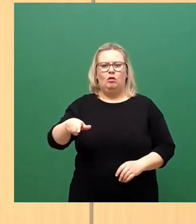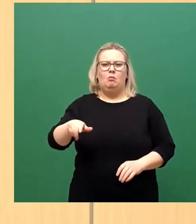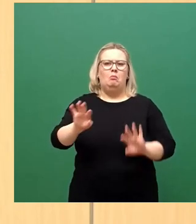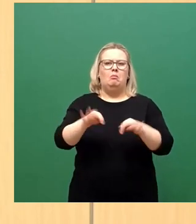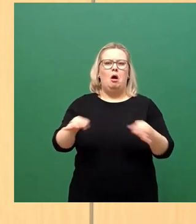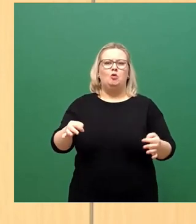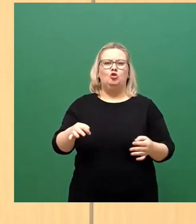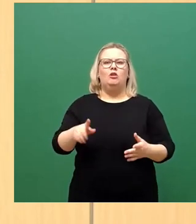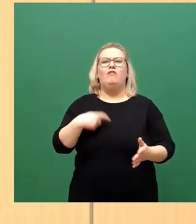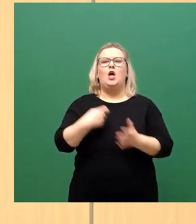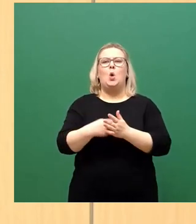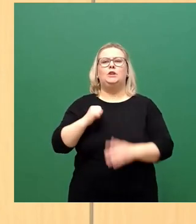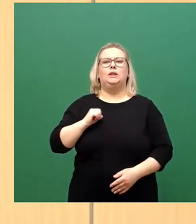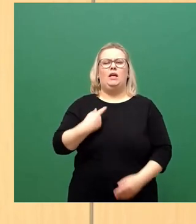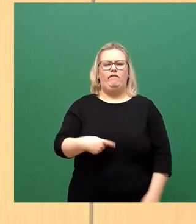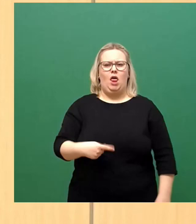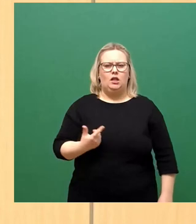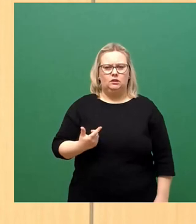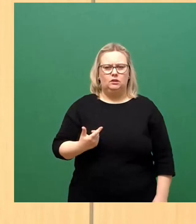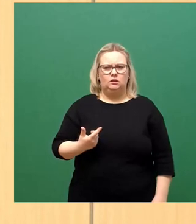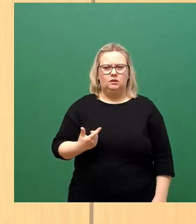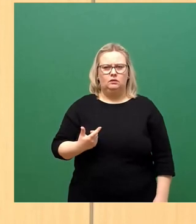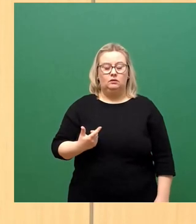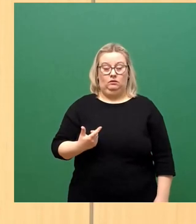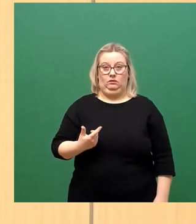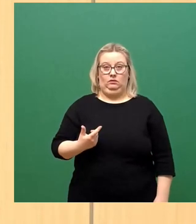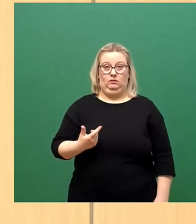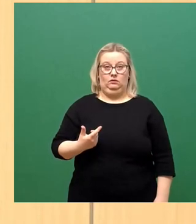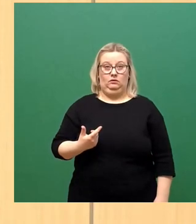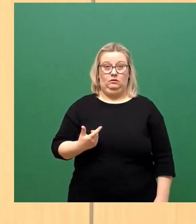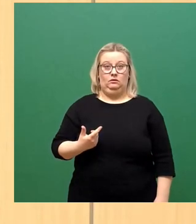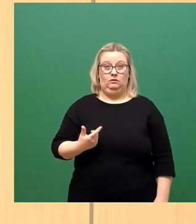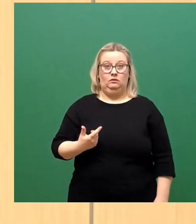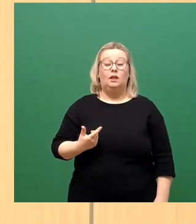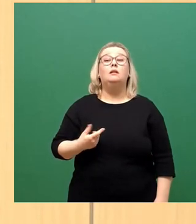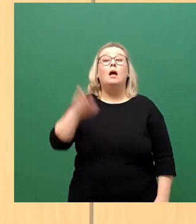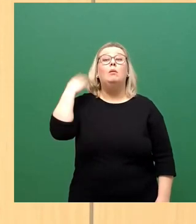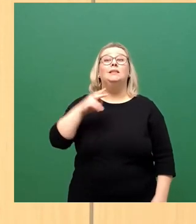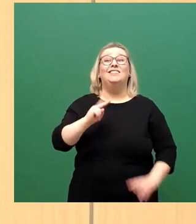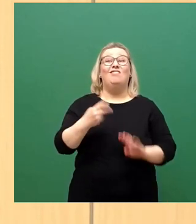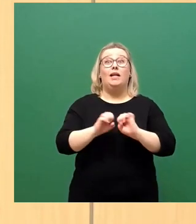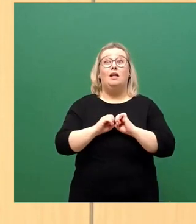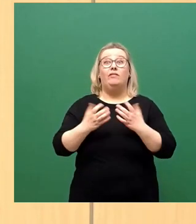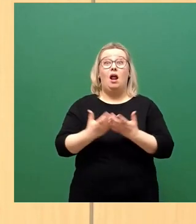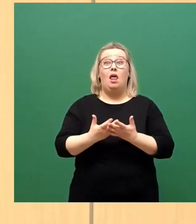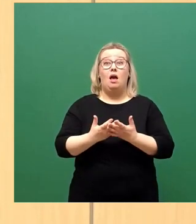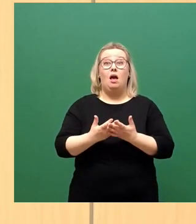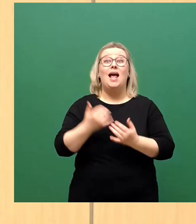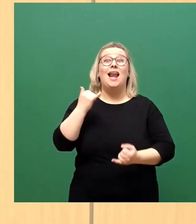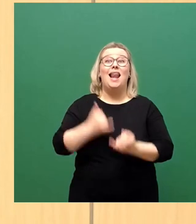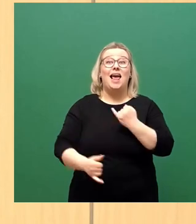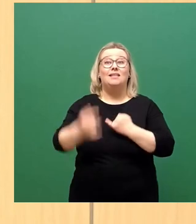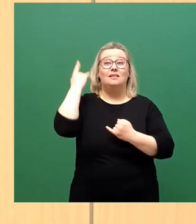Kostenträger gefehlt habe. Und ich sage nochmal, in der zweiten Welle, in der zweiten Welle im vergangenen Herbst